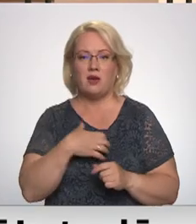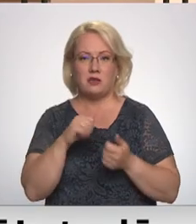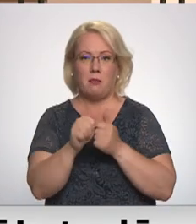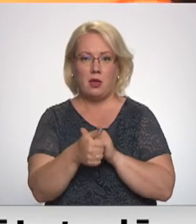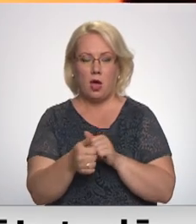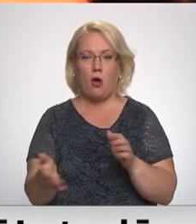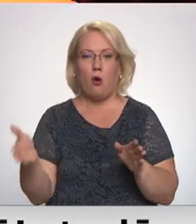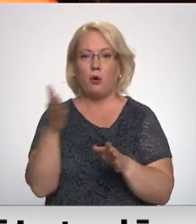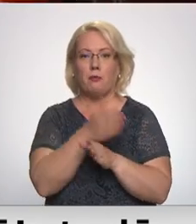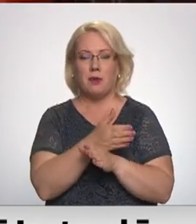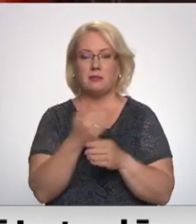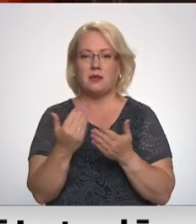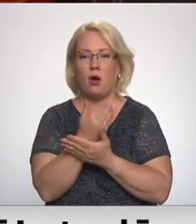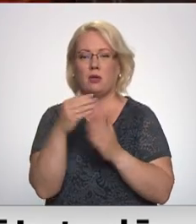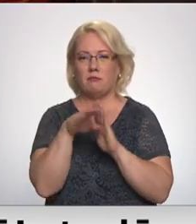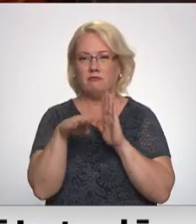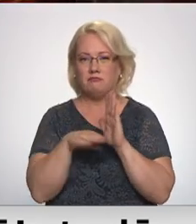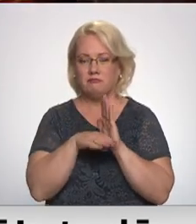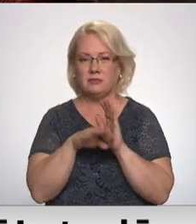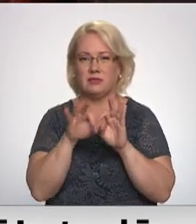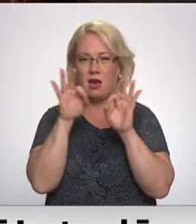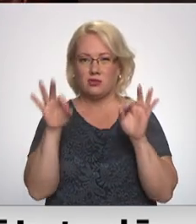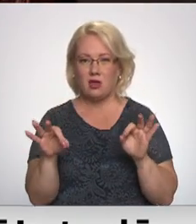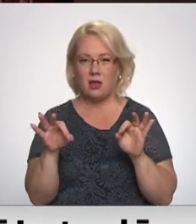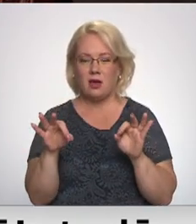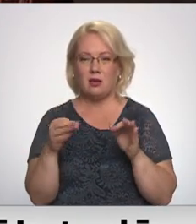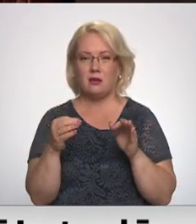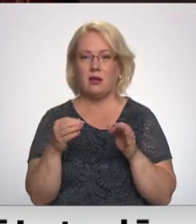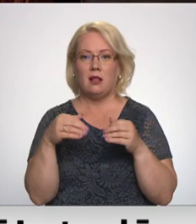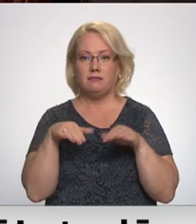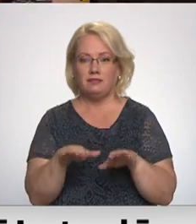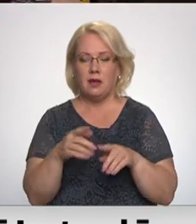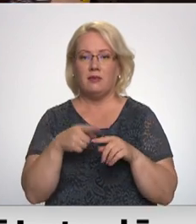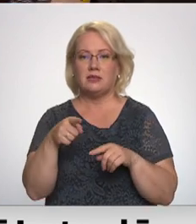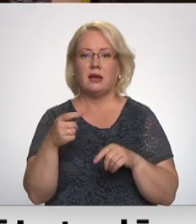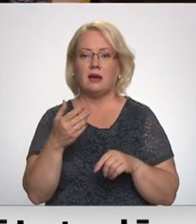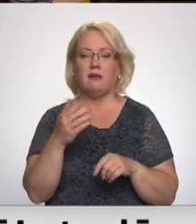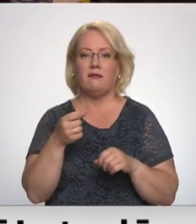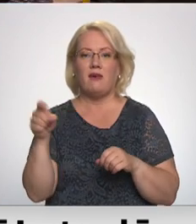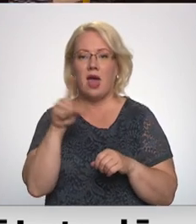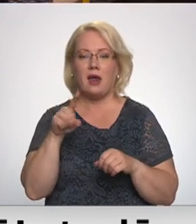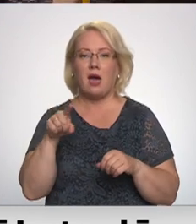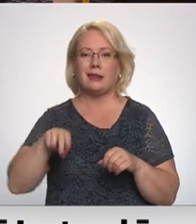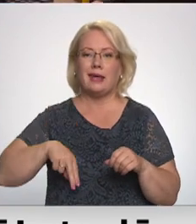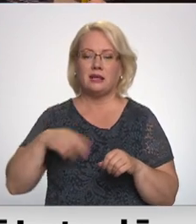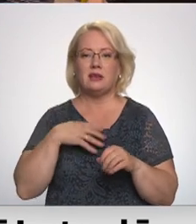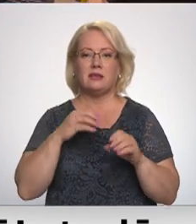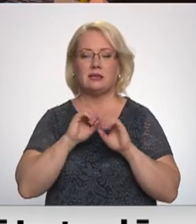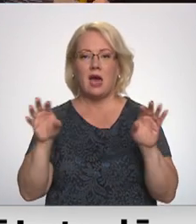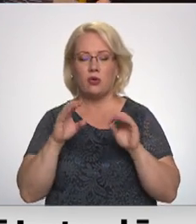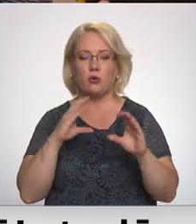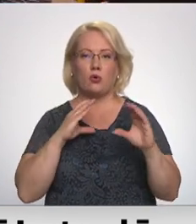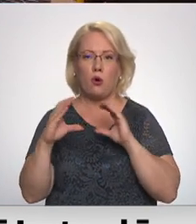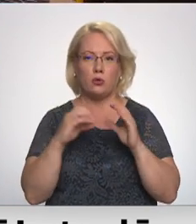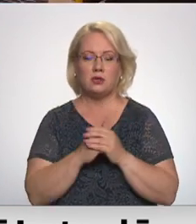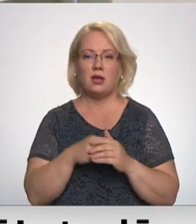jaunās lotes stāšanās spēkā autotransporta direkcijai vajadzēja vairāk komunicēt un skaidrot savus lēmumus. Manuprāt,